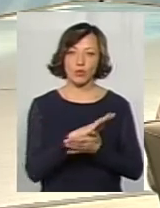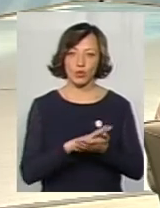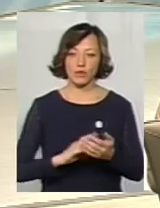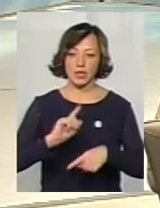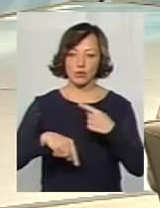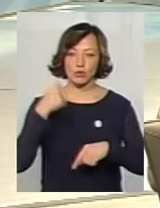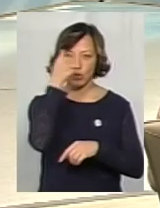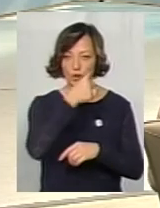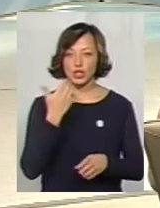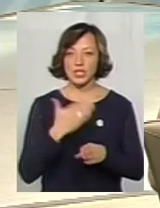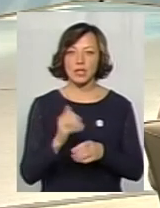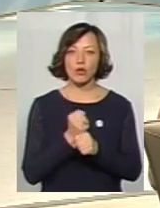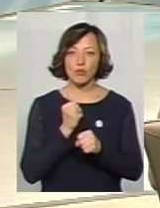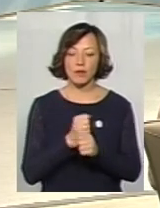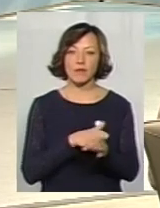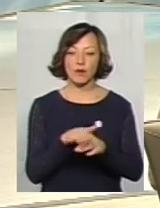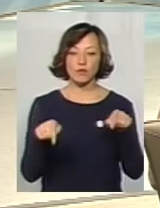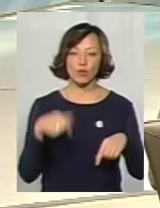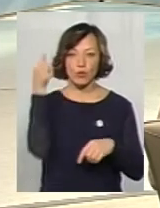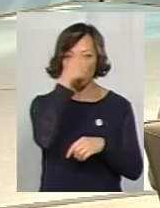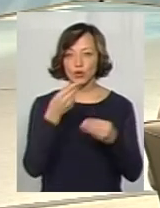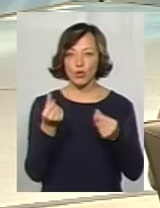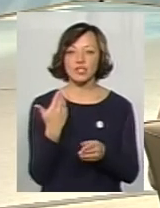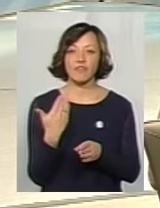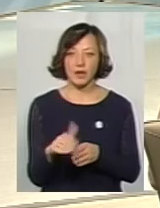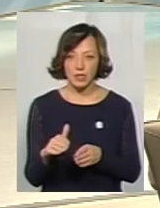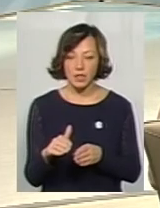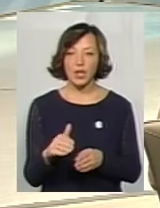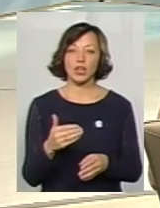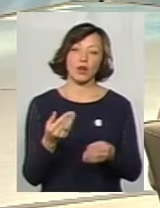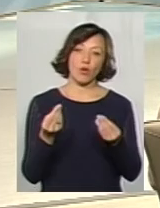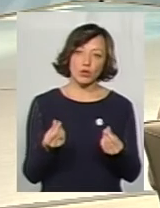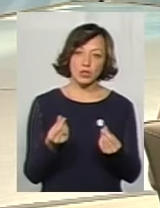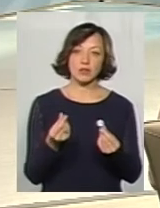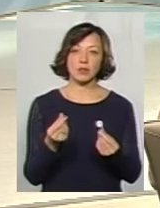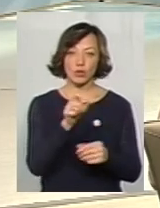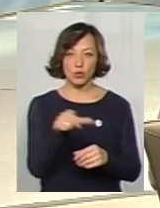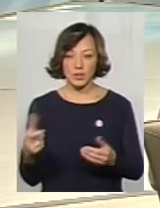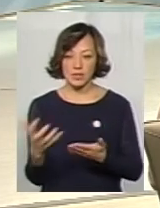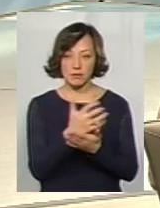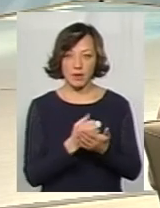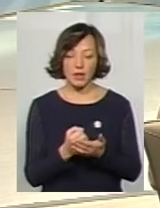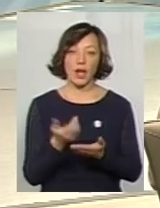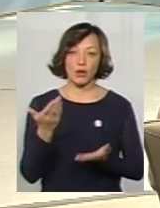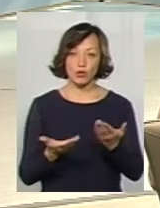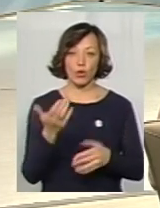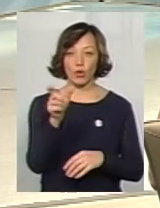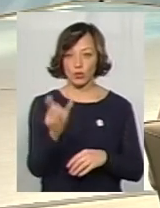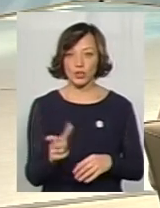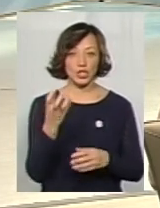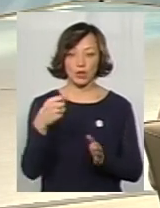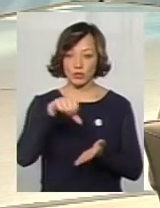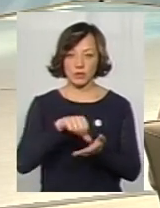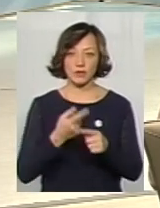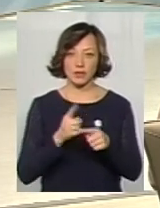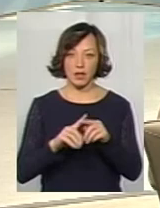його наступну року. Частина робіт буде зроблена цього року, тому що кошти виділені. Частину коштів, до речі, і мешканці зібрались, тому, якщо дозвонюють, не брав